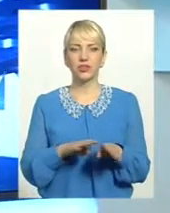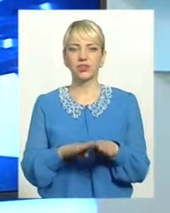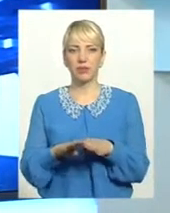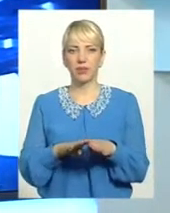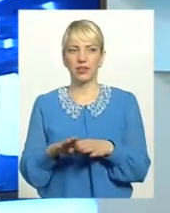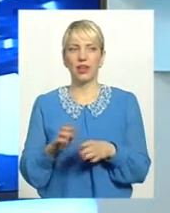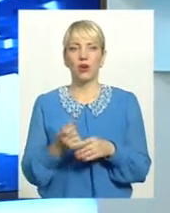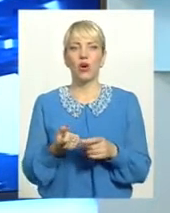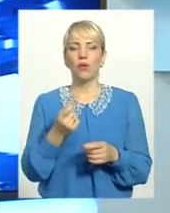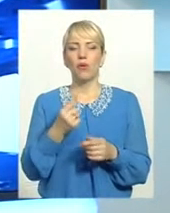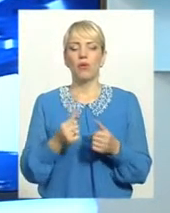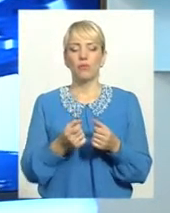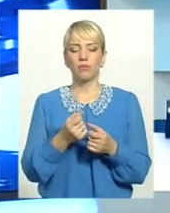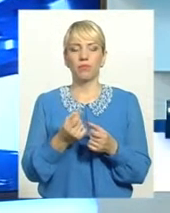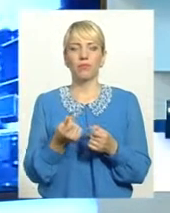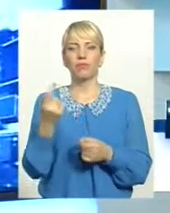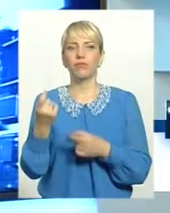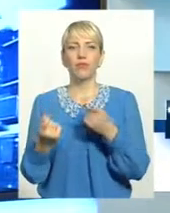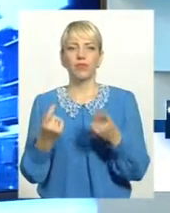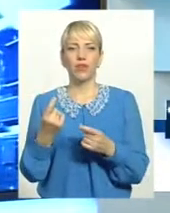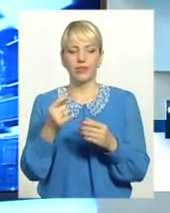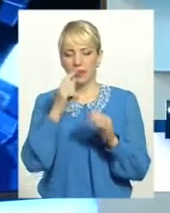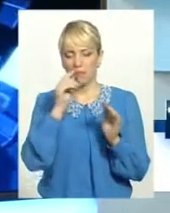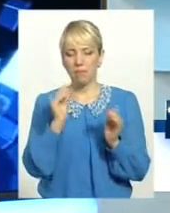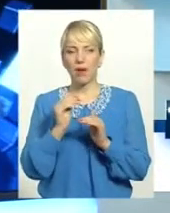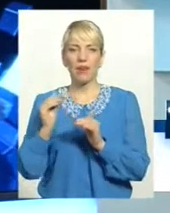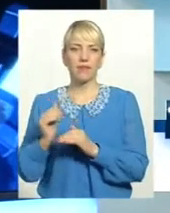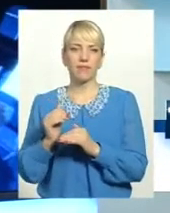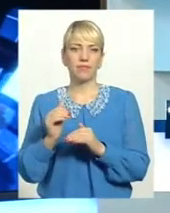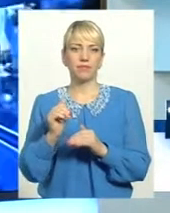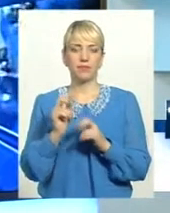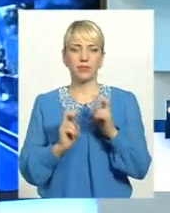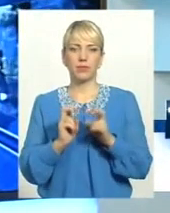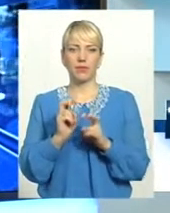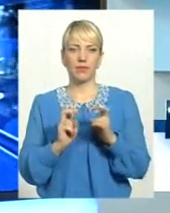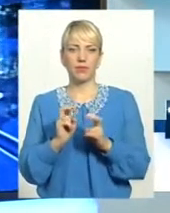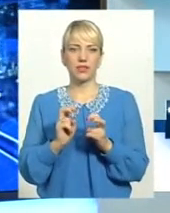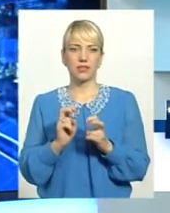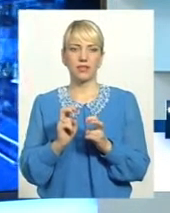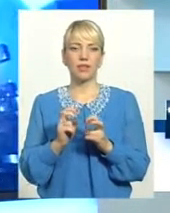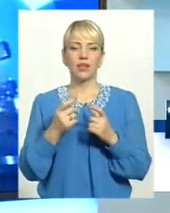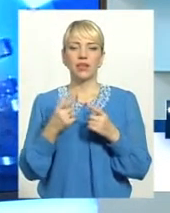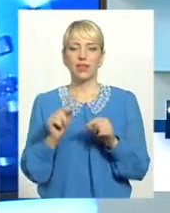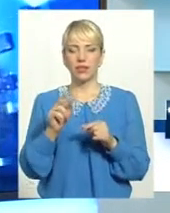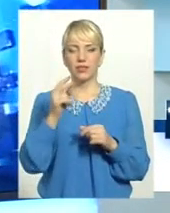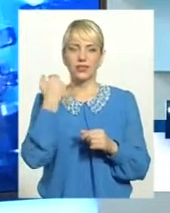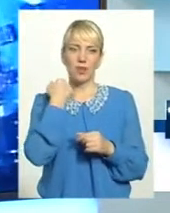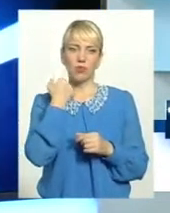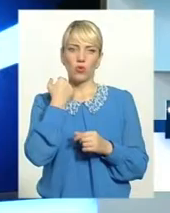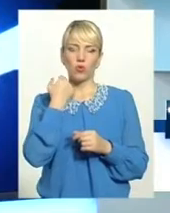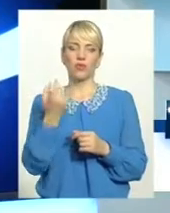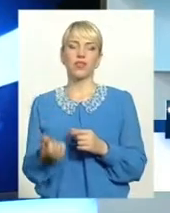Окремо з'являються мали підприємства, установи, де заборгованість